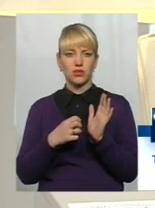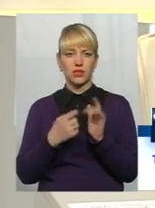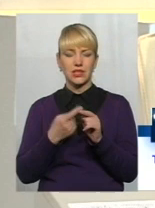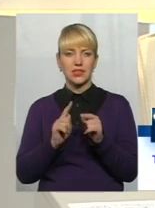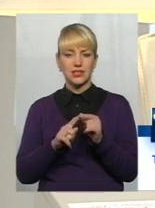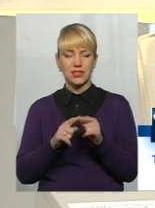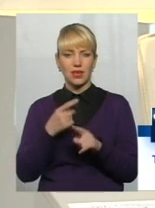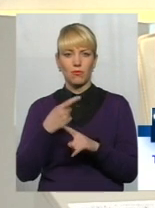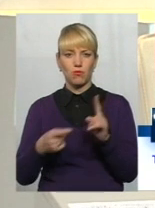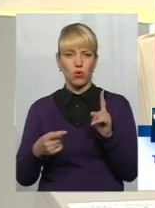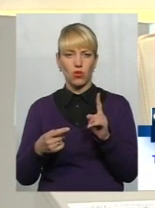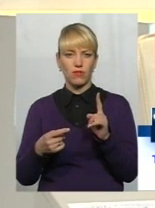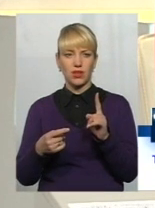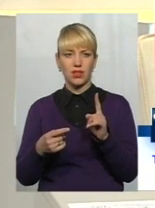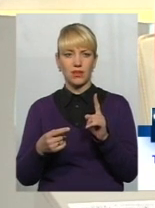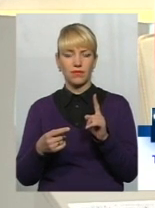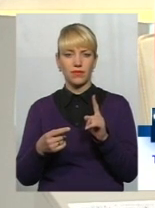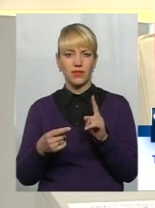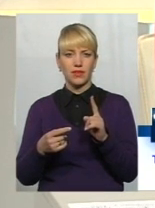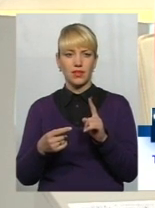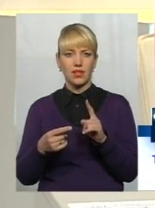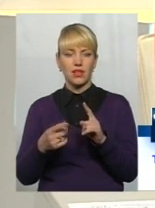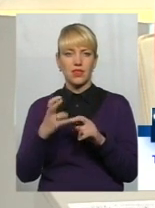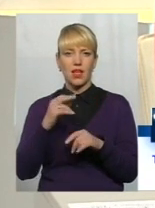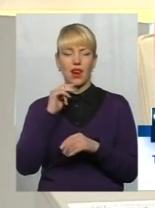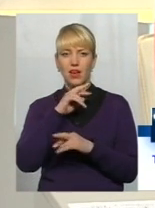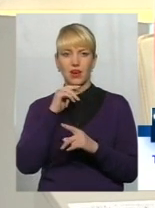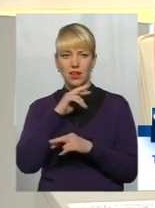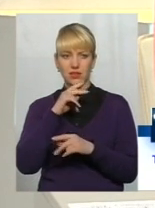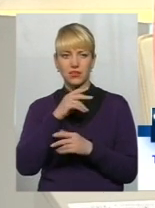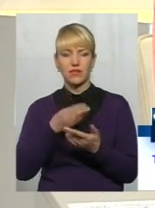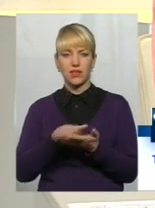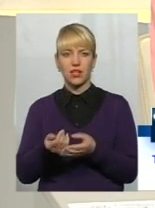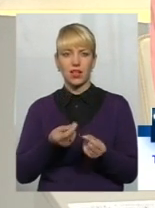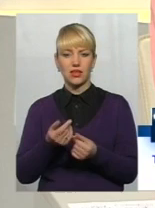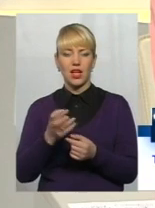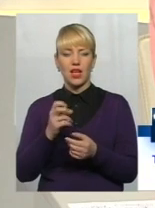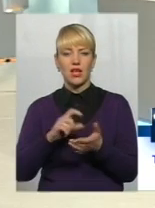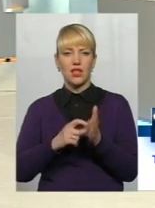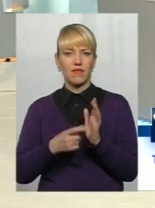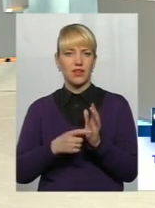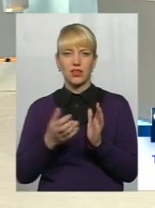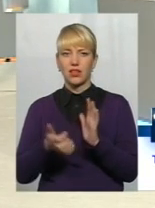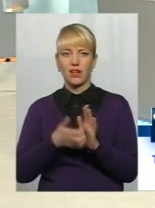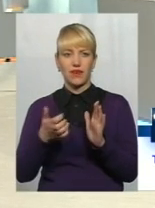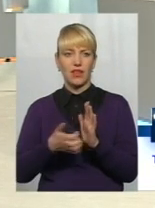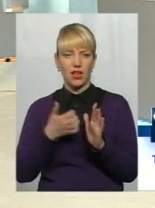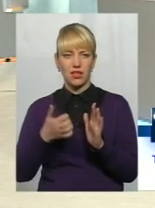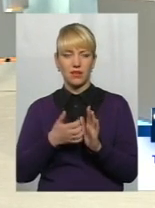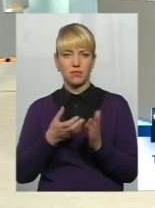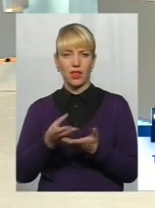половина йде на обіцарство, але плату вже грошей не вистачає.